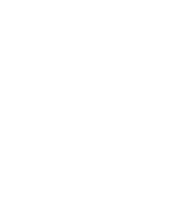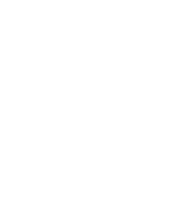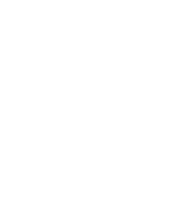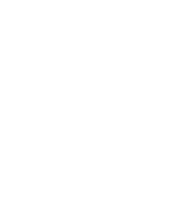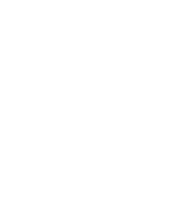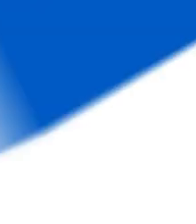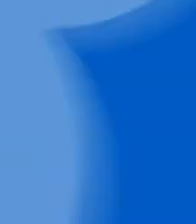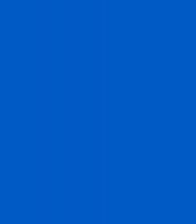Dzięki oglądanie!